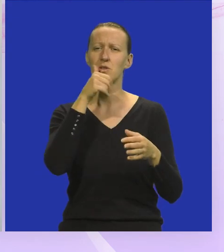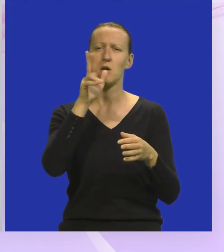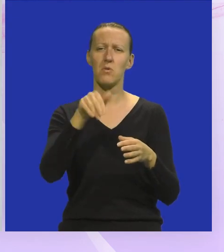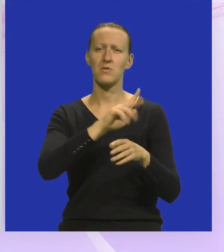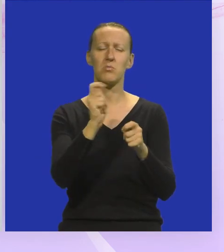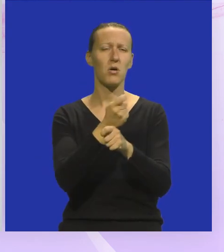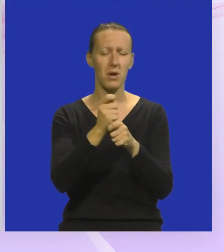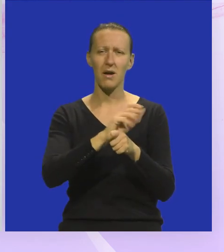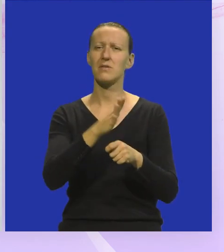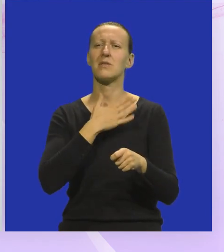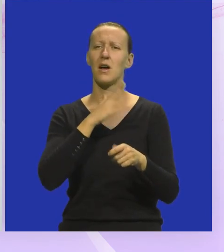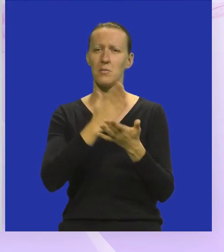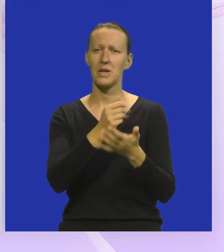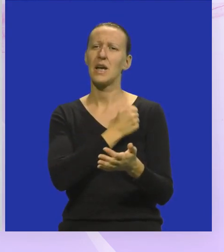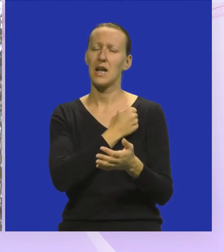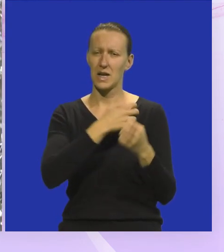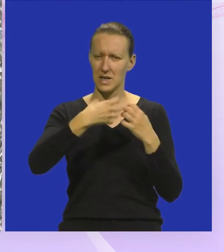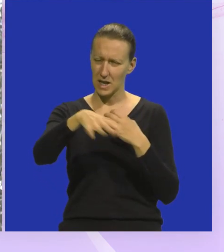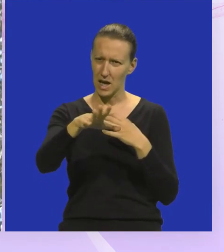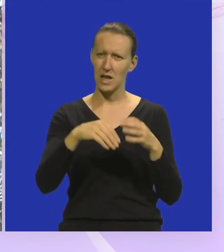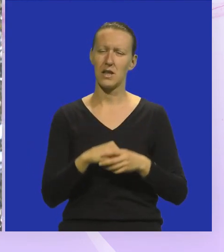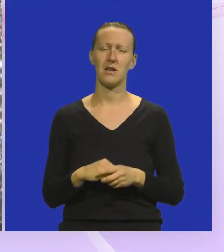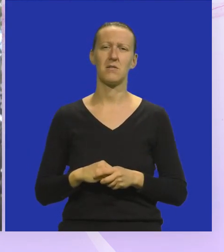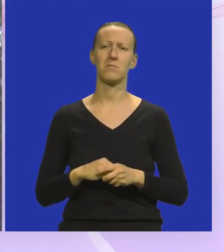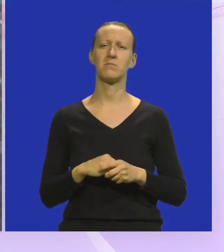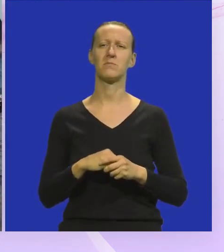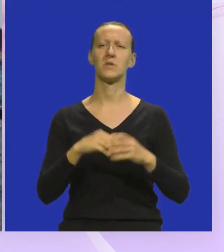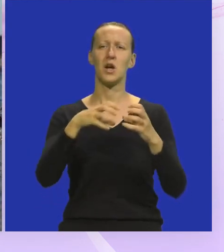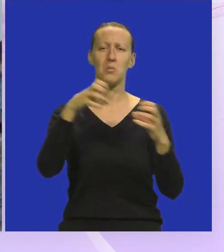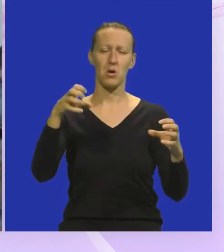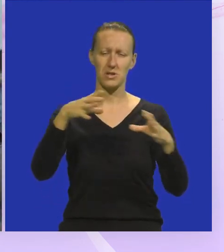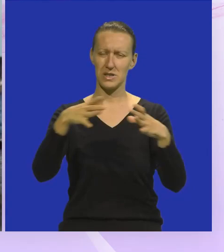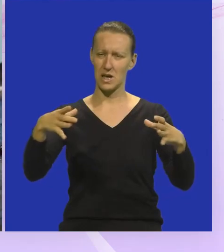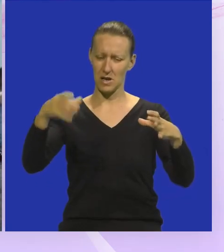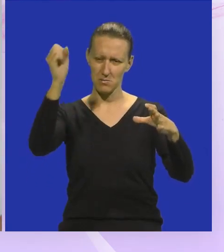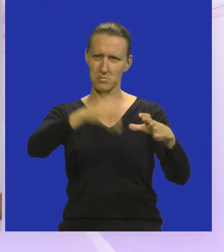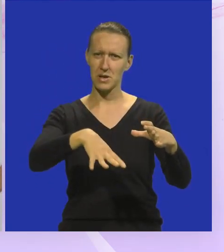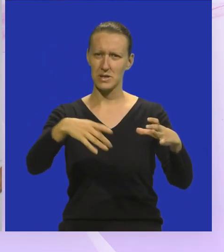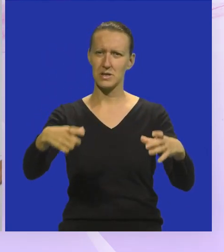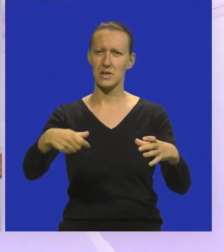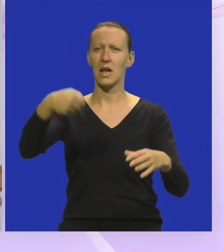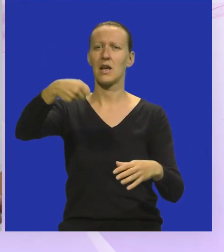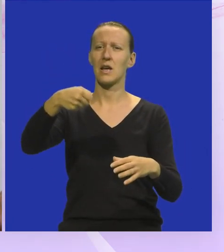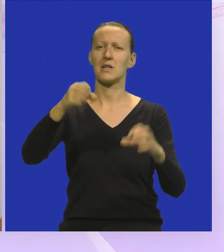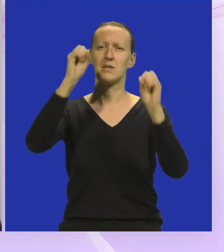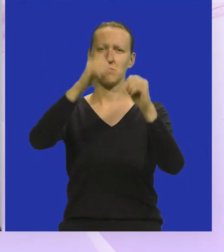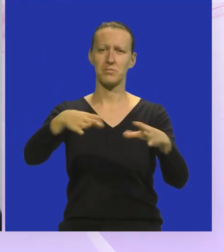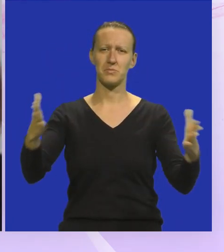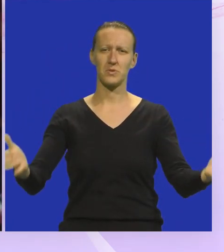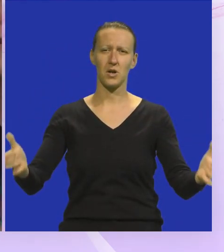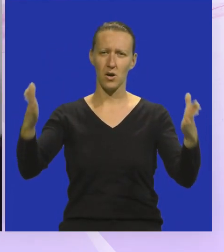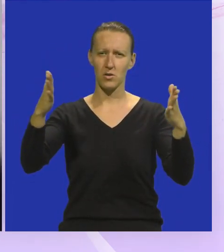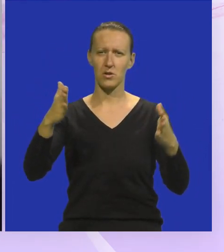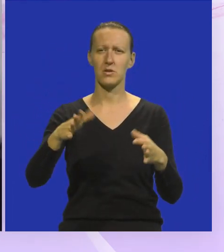može Svijepo pravi, svijepo spravi biti jama s nadalje Boca u koš Kesa u baju